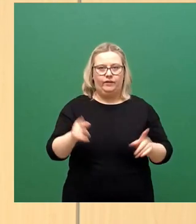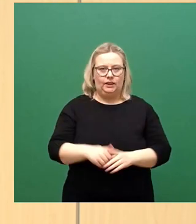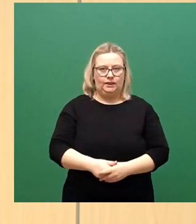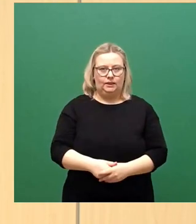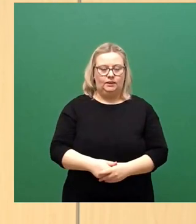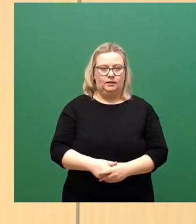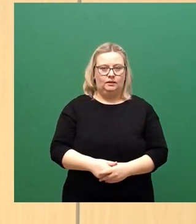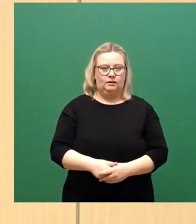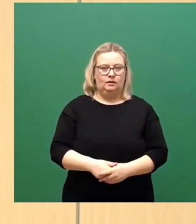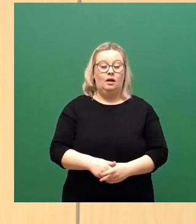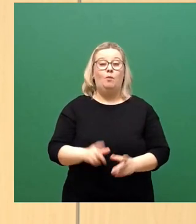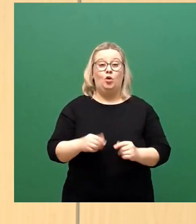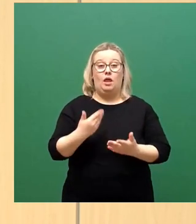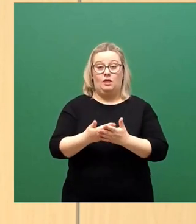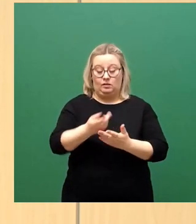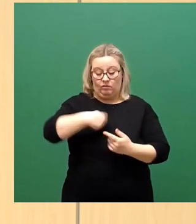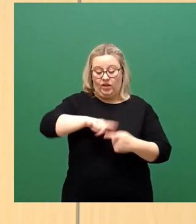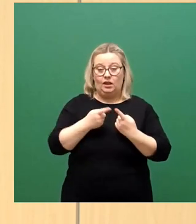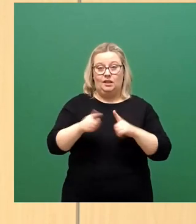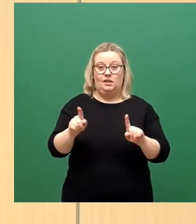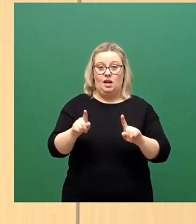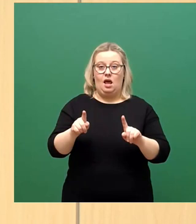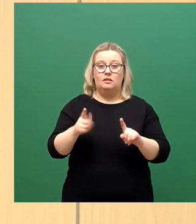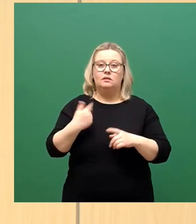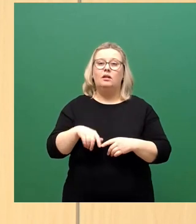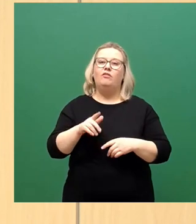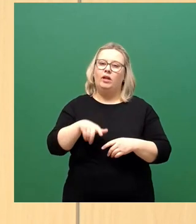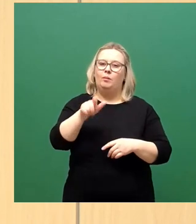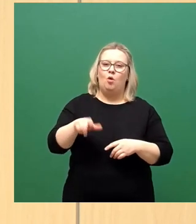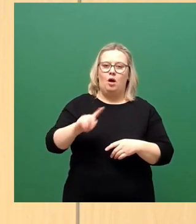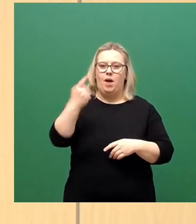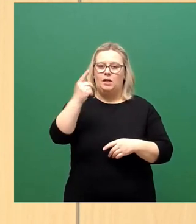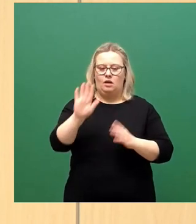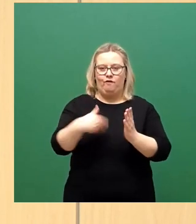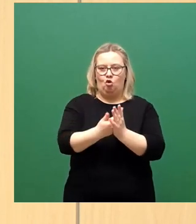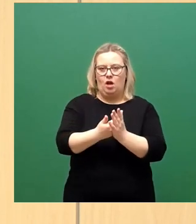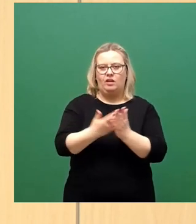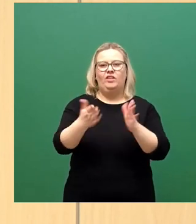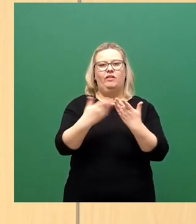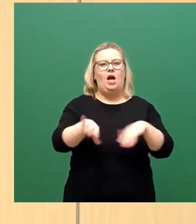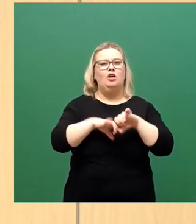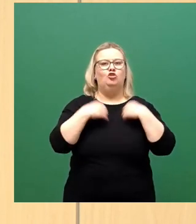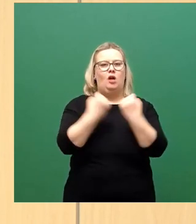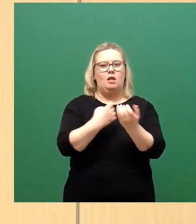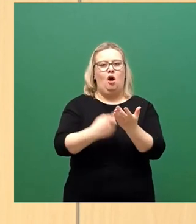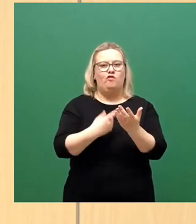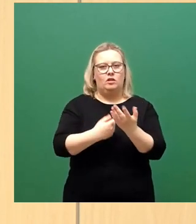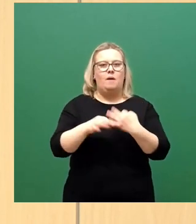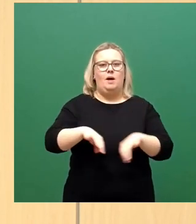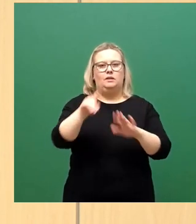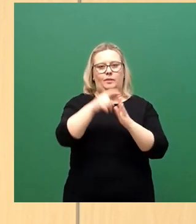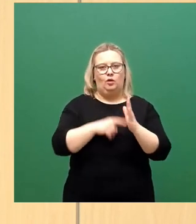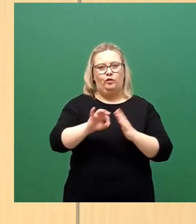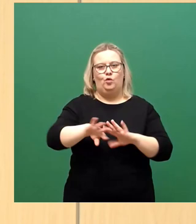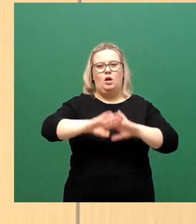Daher haben wir Dissidenten den Vorschuss des Oberbürgermeisters sehr begrüßt, den Freistaat aufzufordern und für bessere Bedingungen für den Heimunterricht